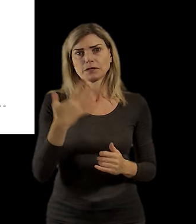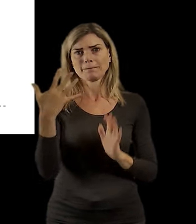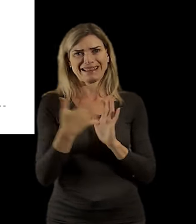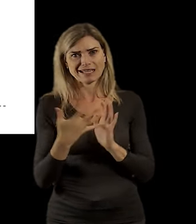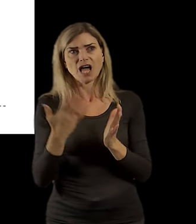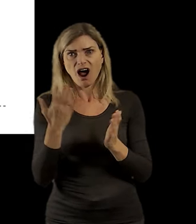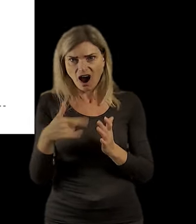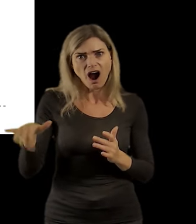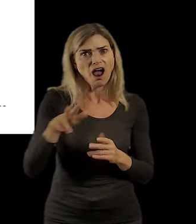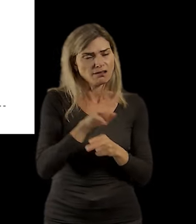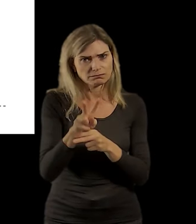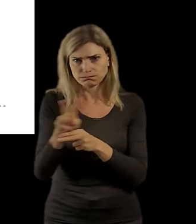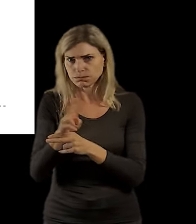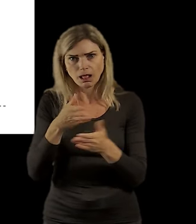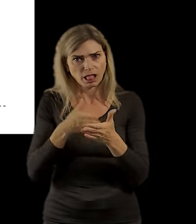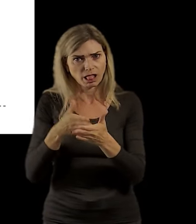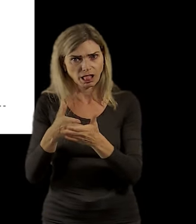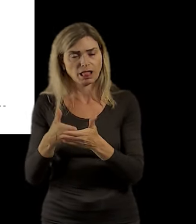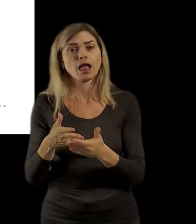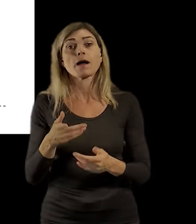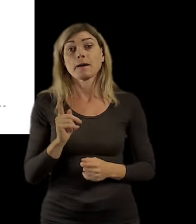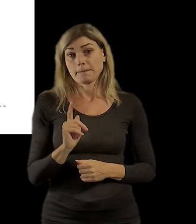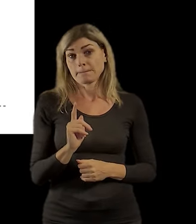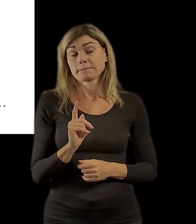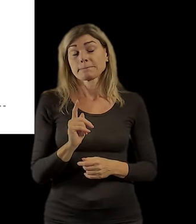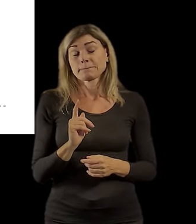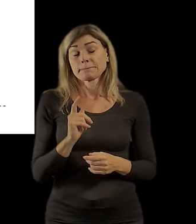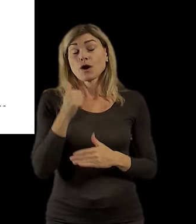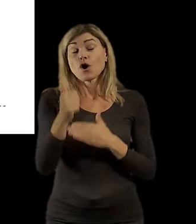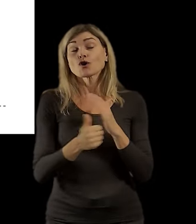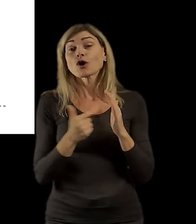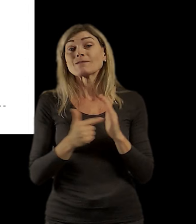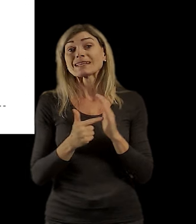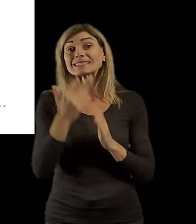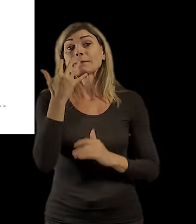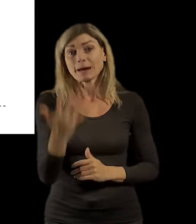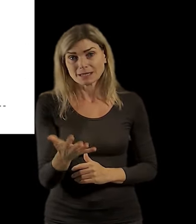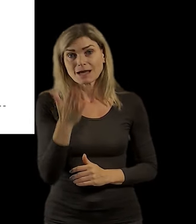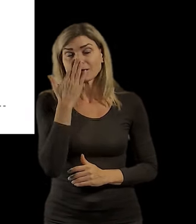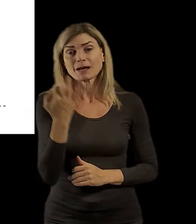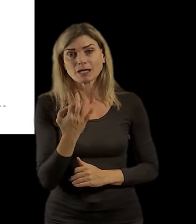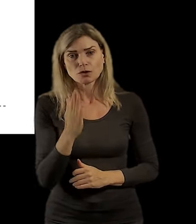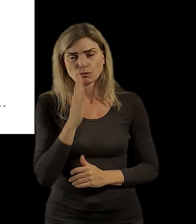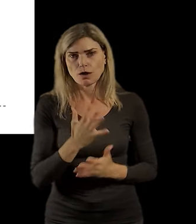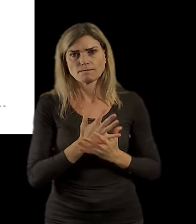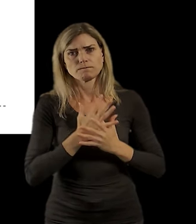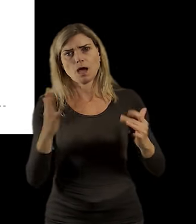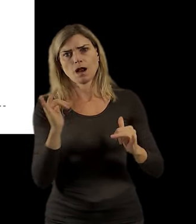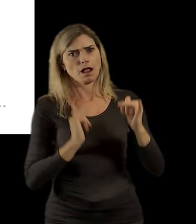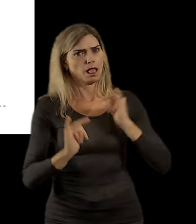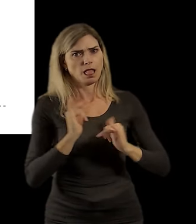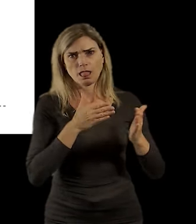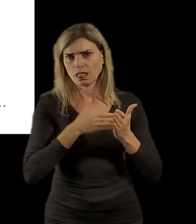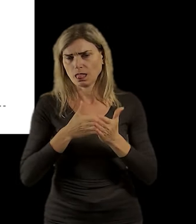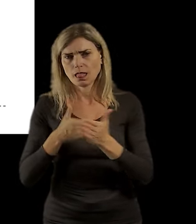nedostatek při tom předpokladu, který jsem říkala a v roce 2050 budeme mít velký nedostatek. Vidíte, že bude chybět o